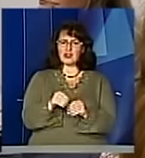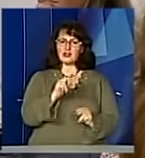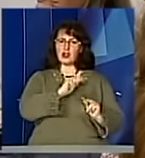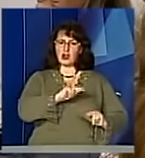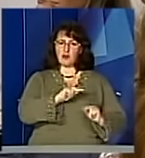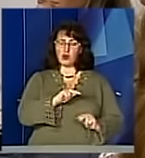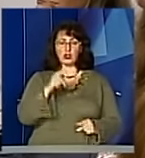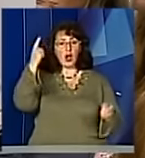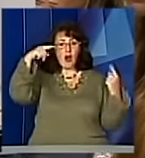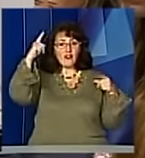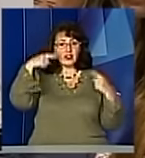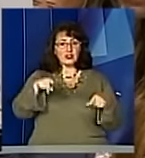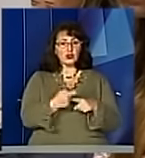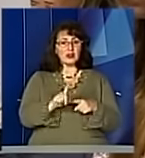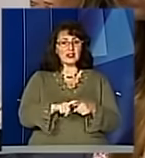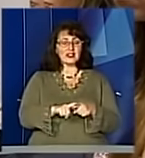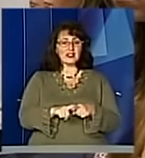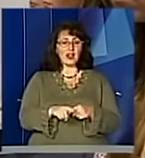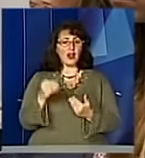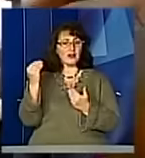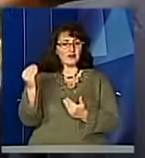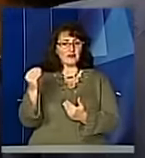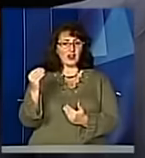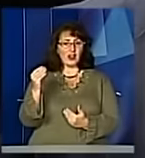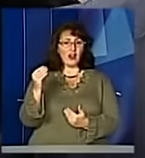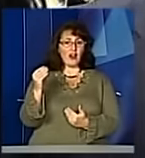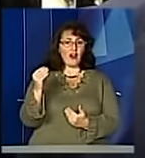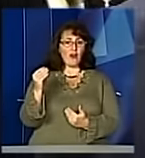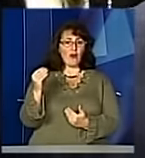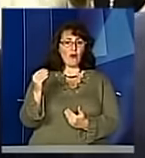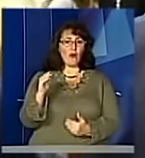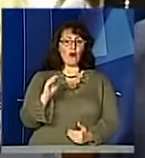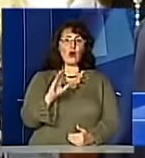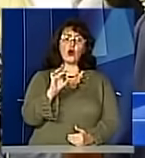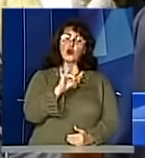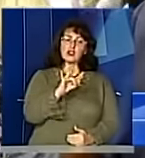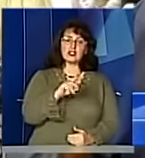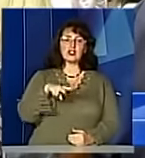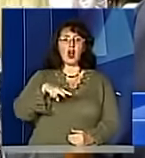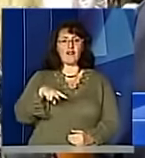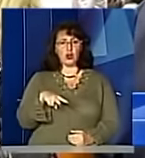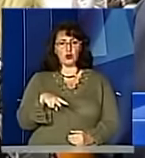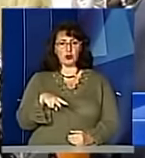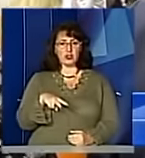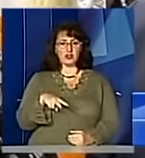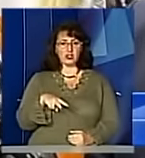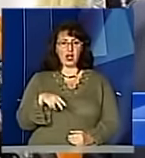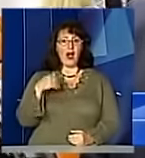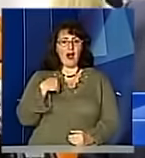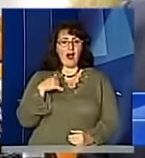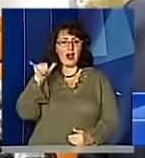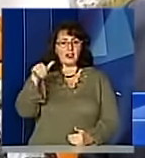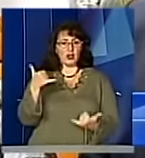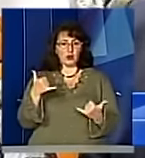ідея щодо проведення семінару у Львові виникла в її лектора. Ця ідея виникла у Ростислава Любомировича. Так як я в нього